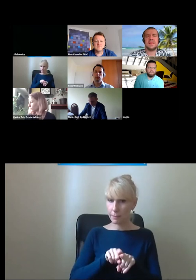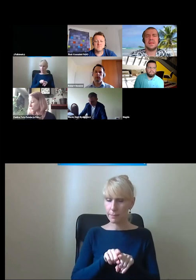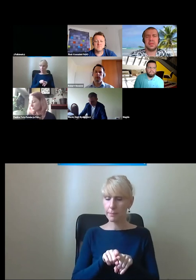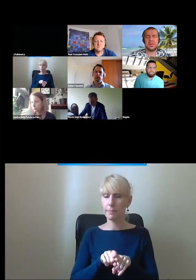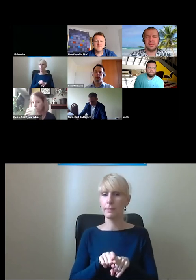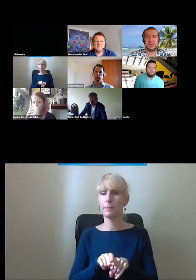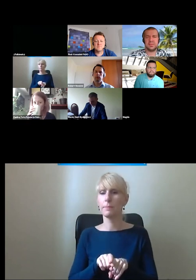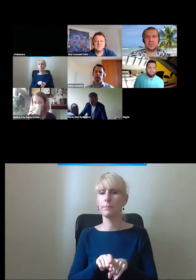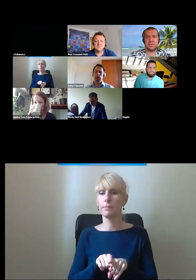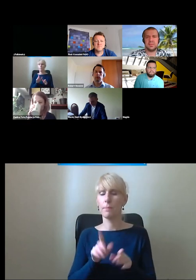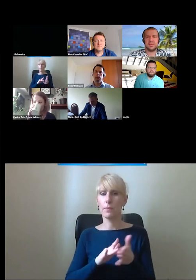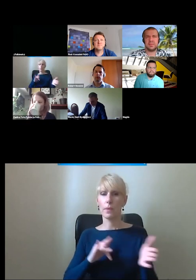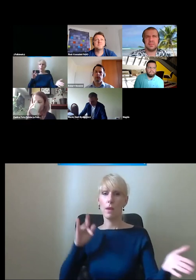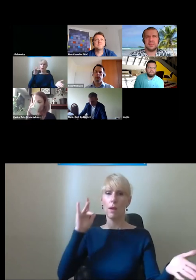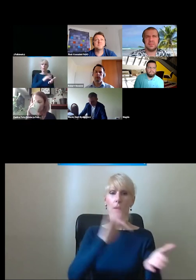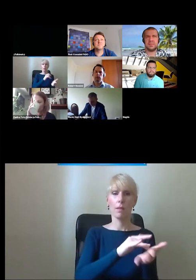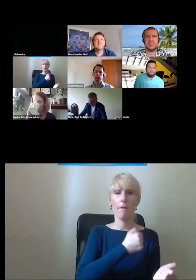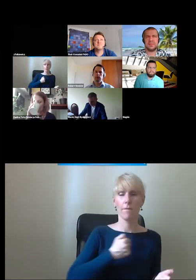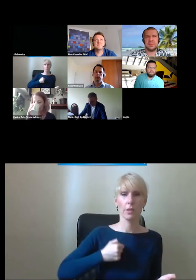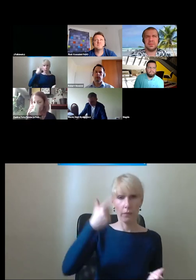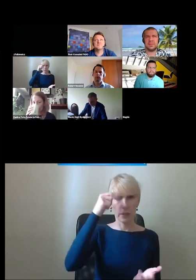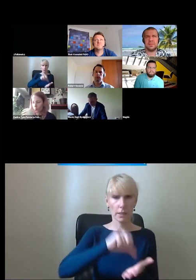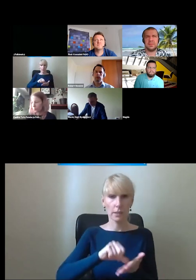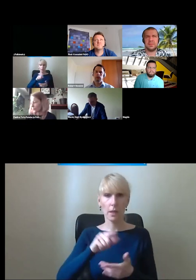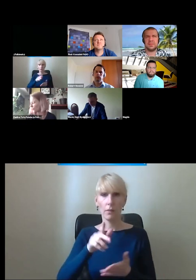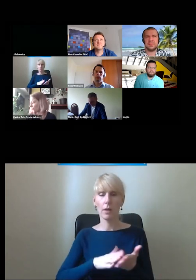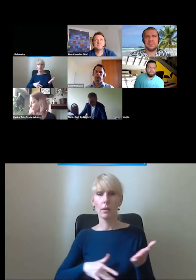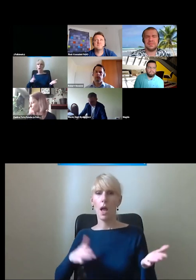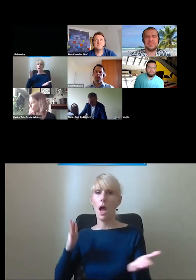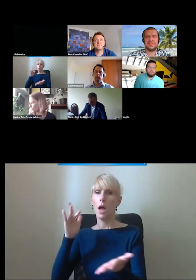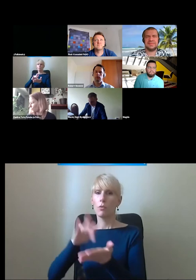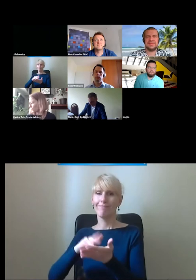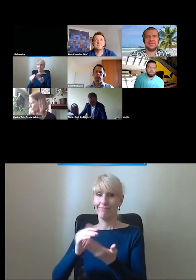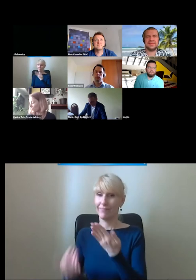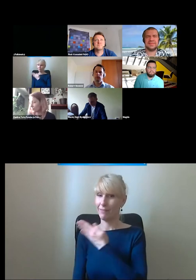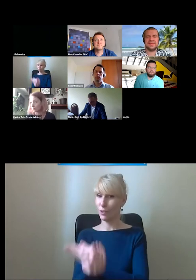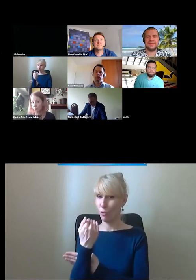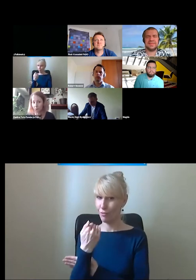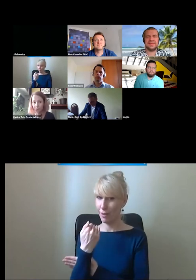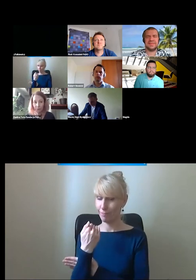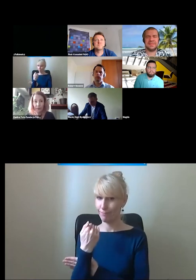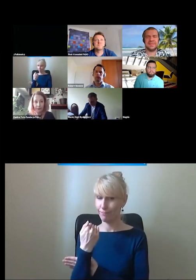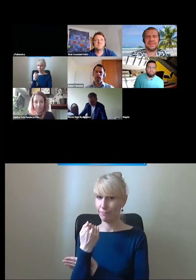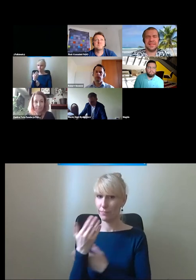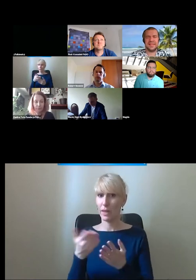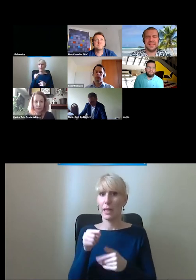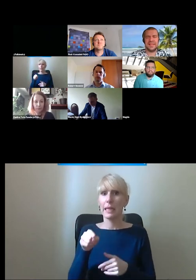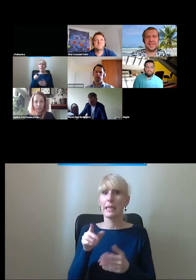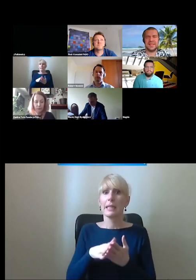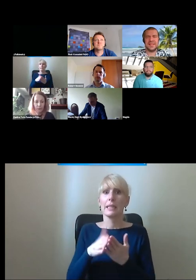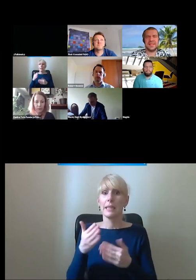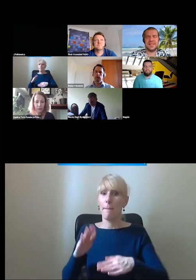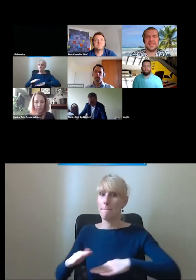przejechała albo stację Warszawa Centralna, w każdym razie dostała się na Warszawa Wschodnia, gdzie oczywiście nie było nawet tej